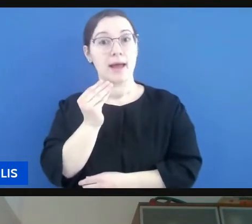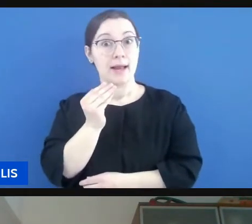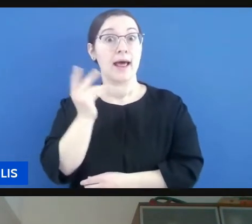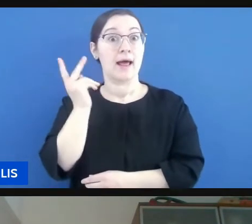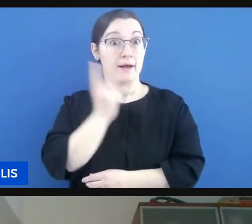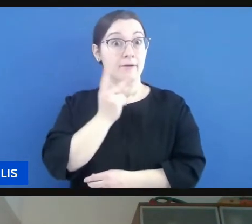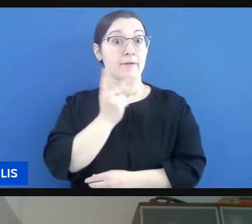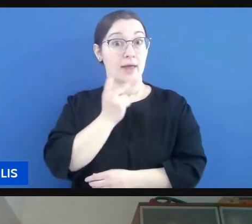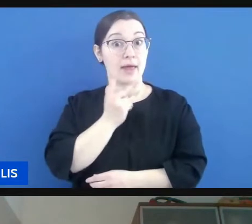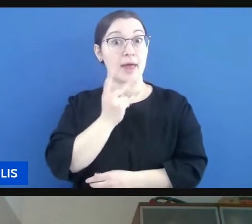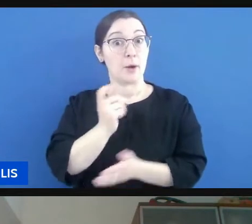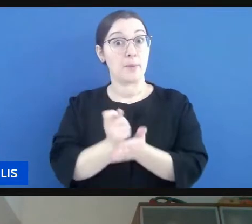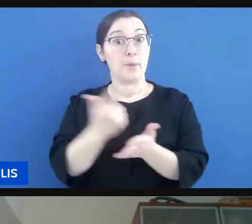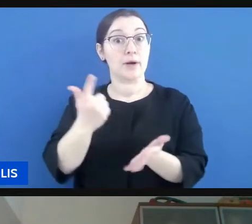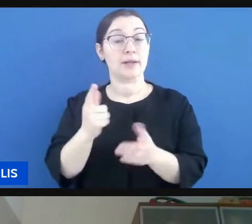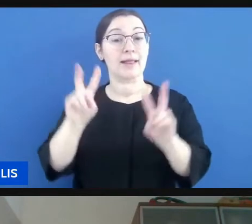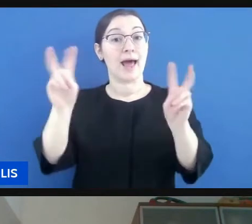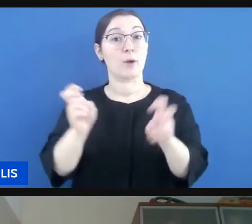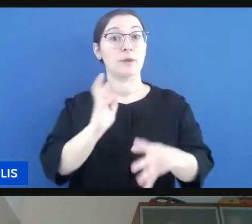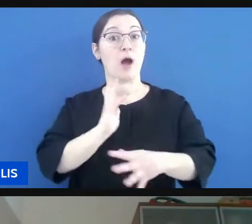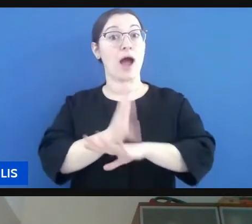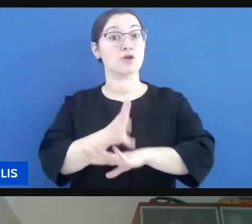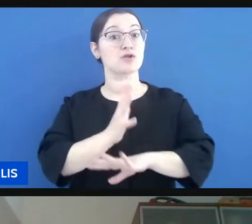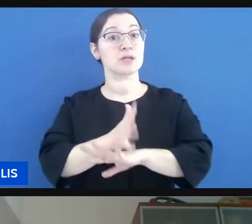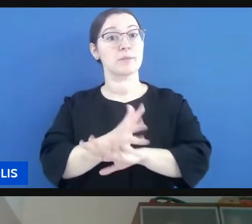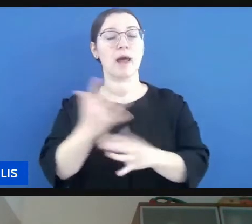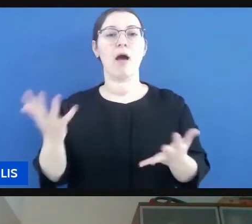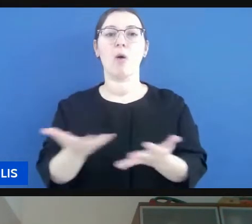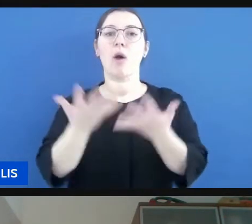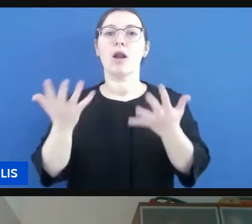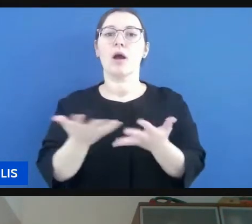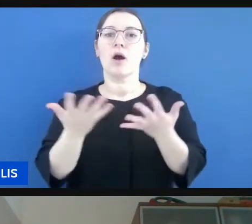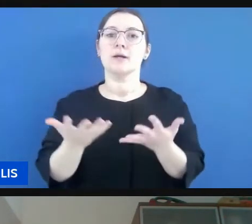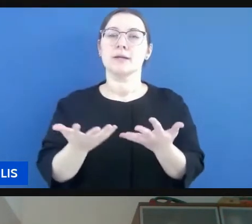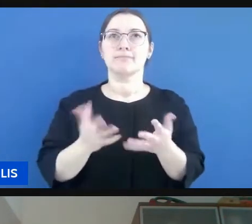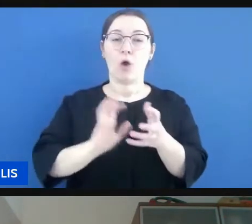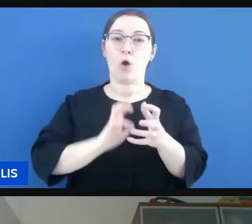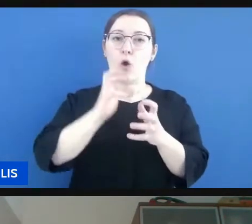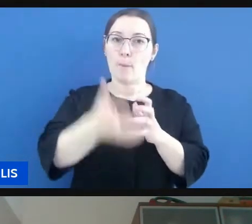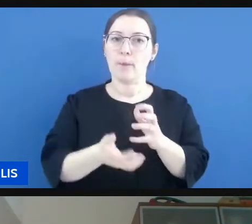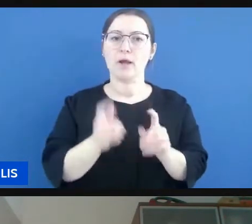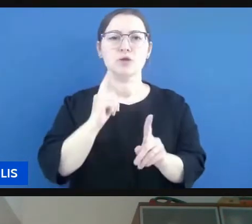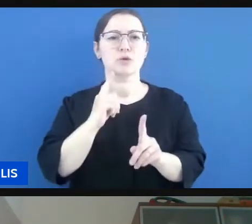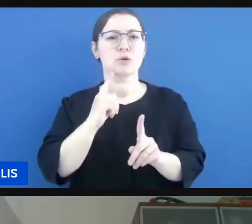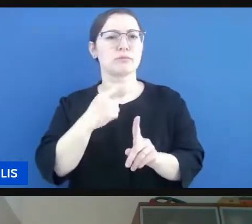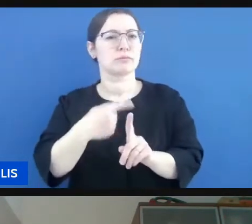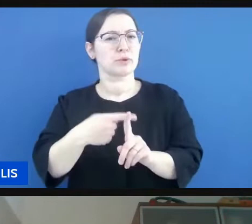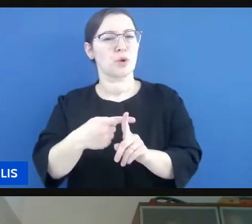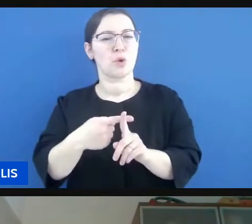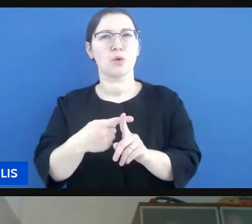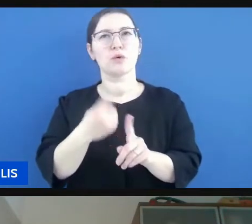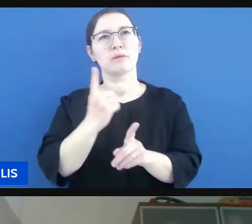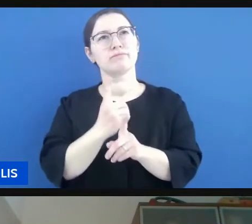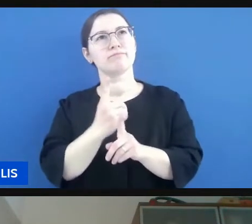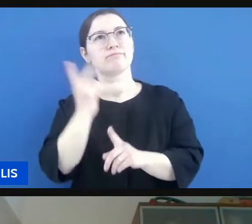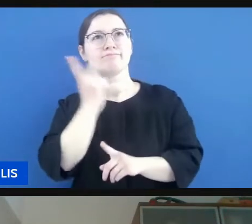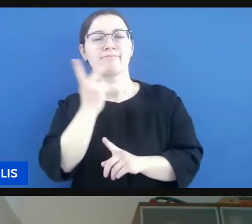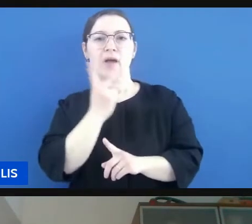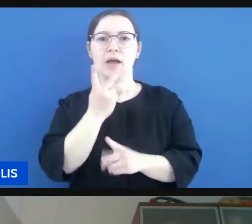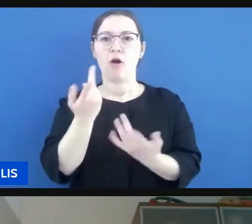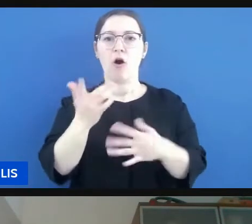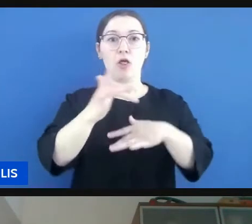importante insomma che il tema dell'accessibilità è qualcosa di appunto oltre che complesso anche trasversale nel senso che tocca